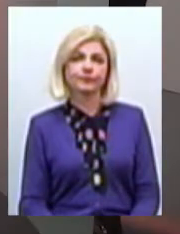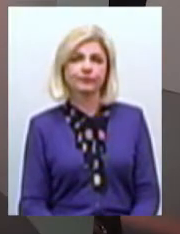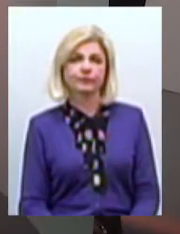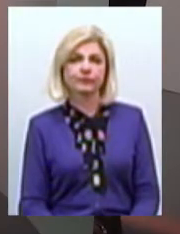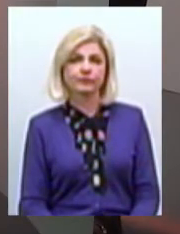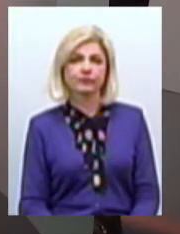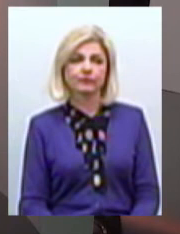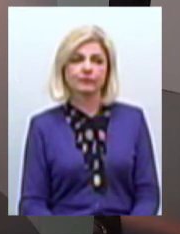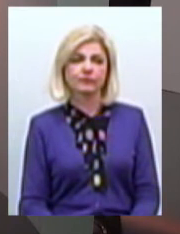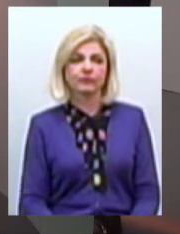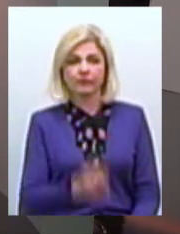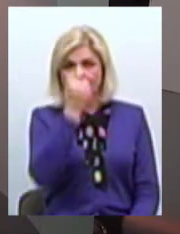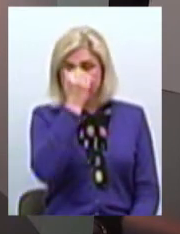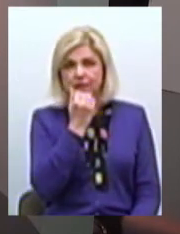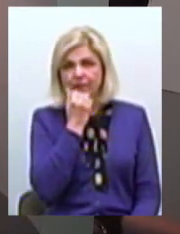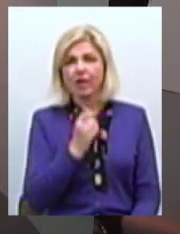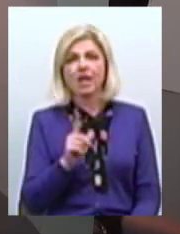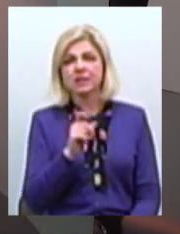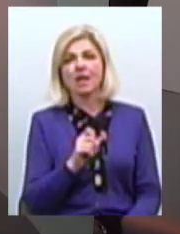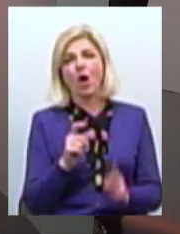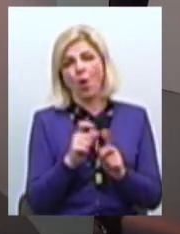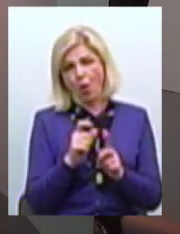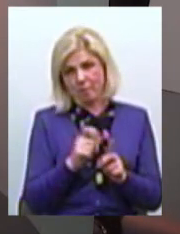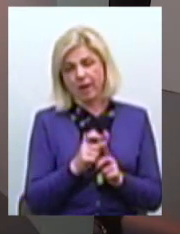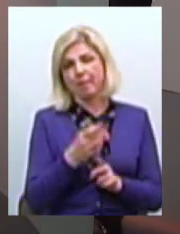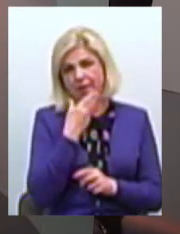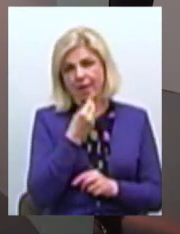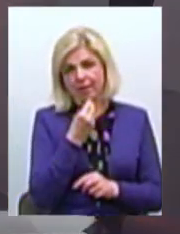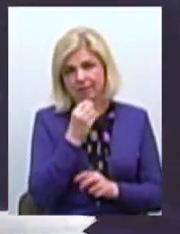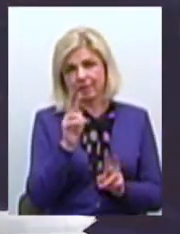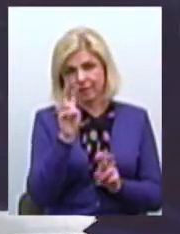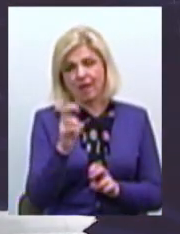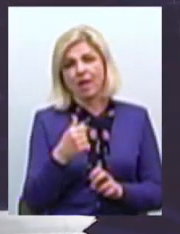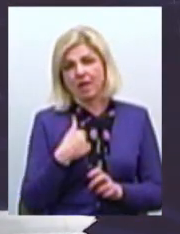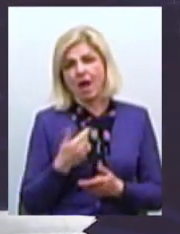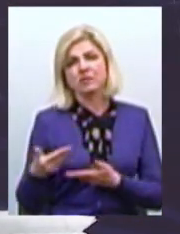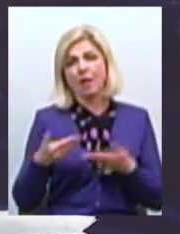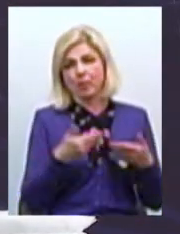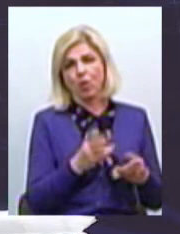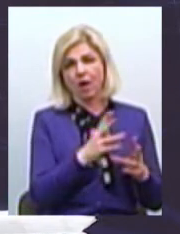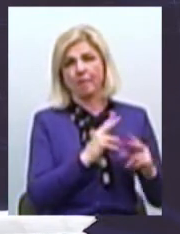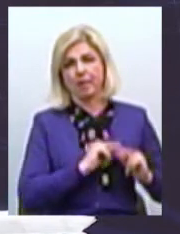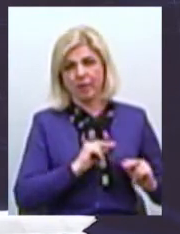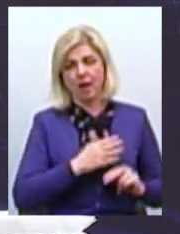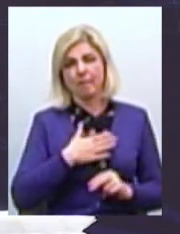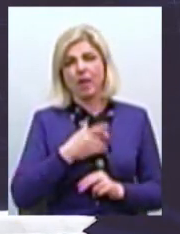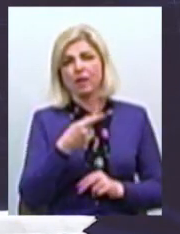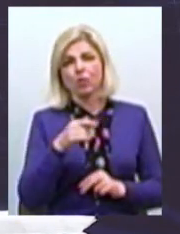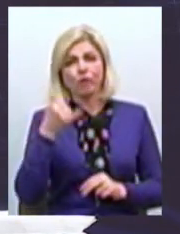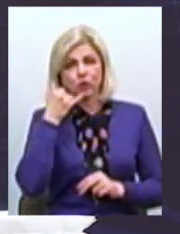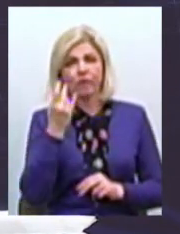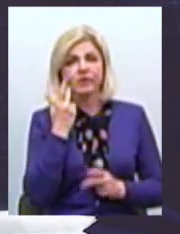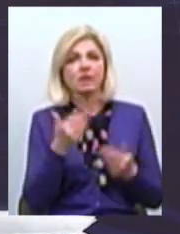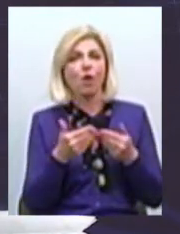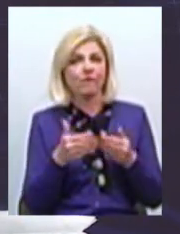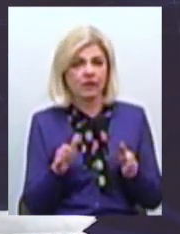Дякую за комплімент Узурпація влади Ну комплімент в кавичках Я запрошую Михайла Дурнича до співпраці Мій телефонний номер Завжди відкритий